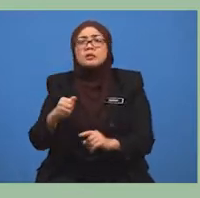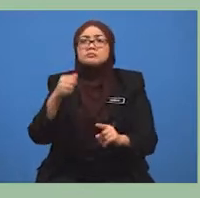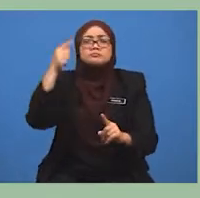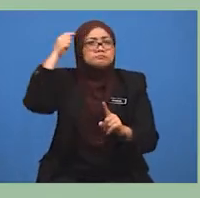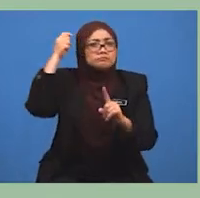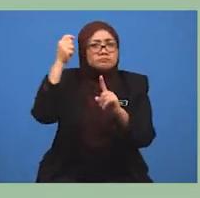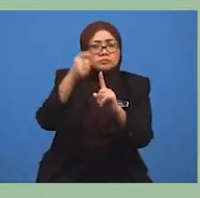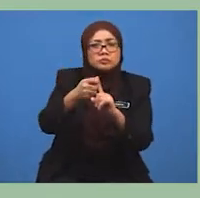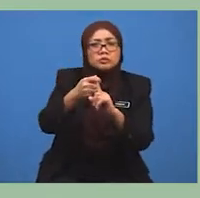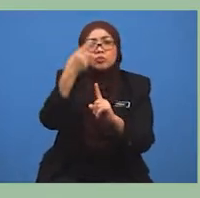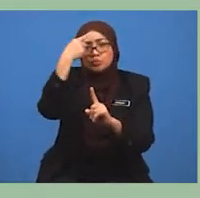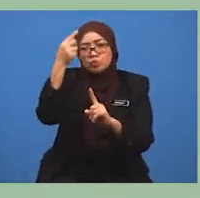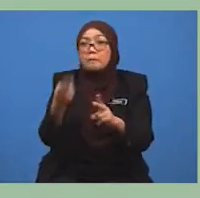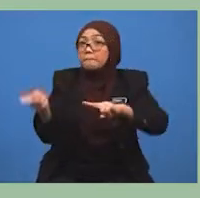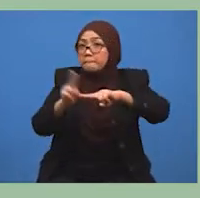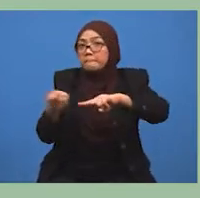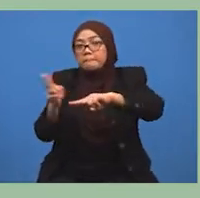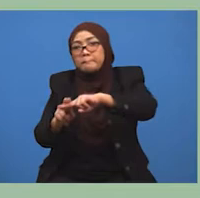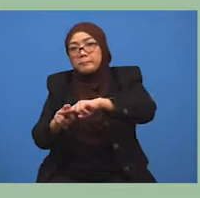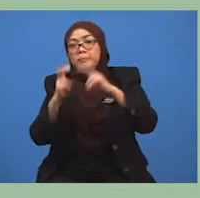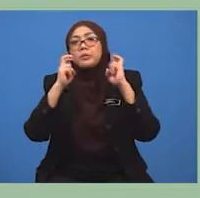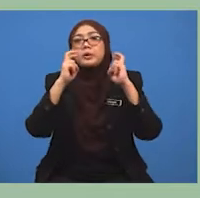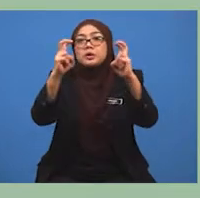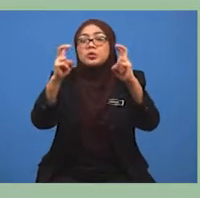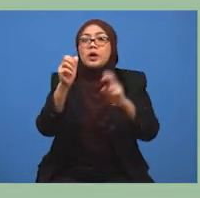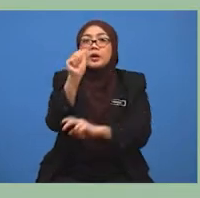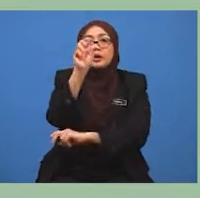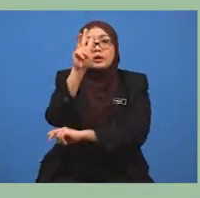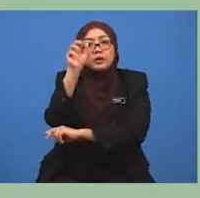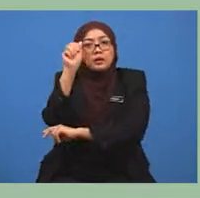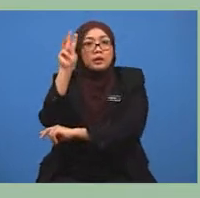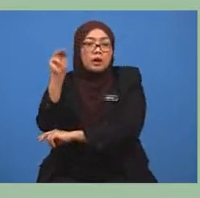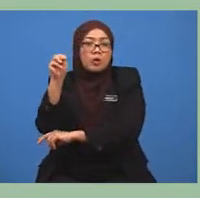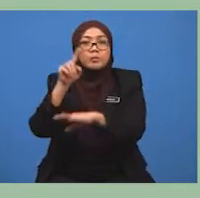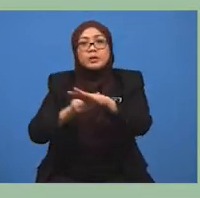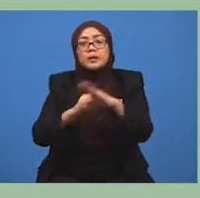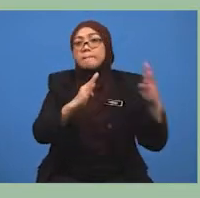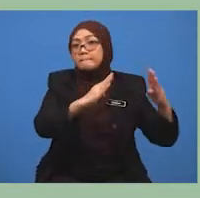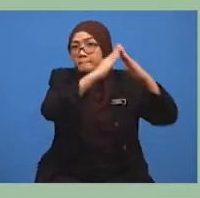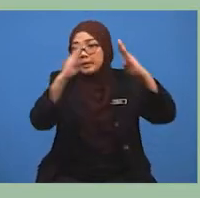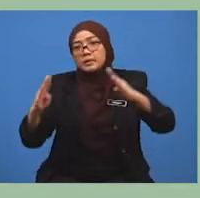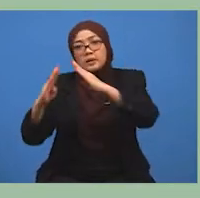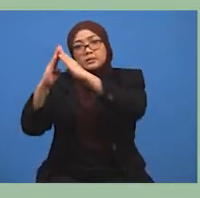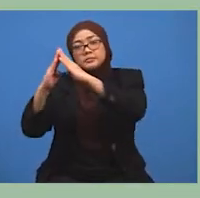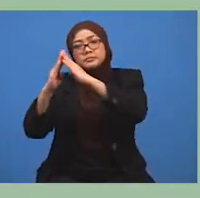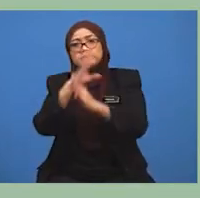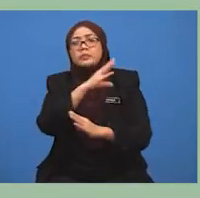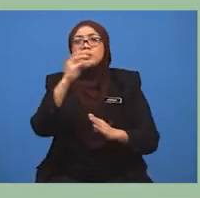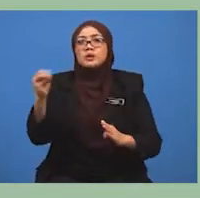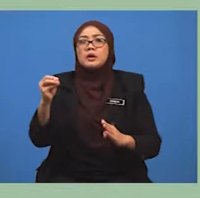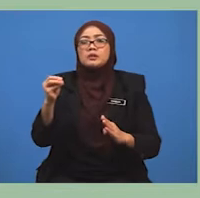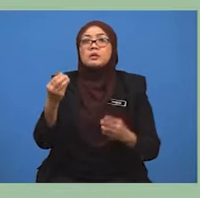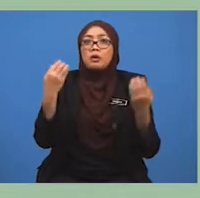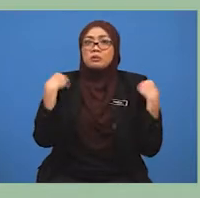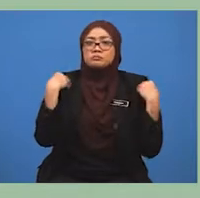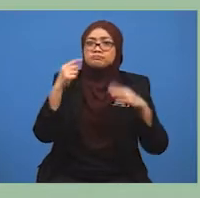menambah baik pengangkutan awam bandar. Selain itu, Kerajaan Malaysia memperuntukkan